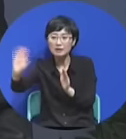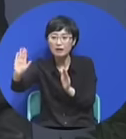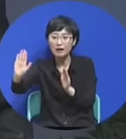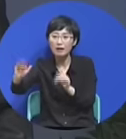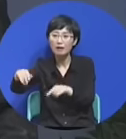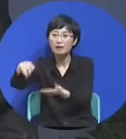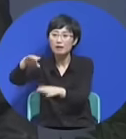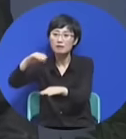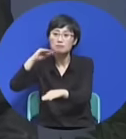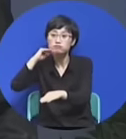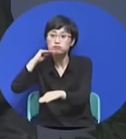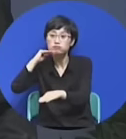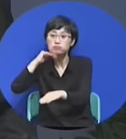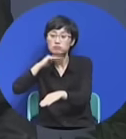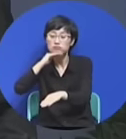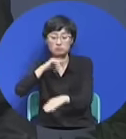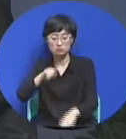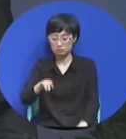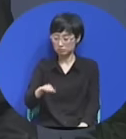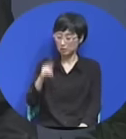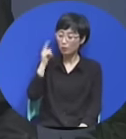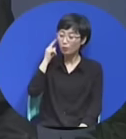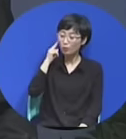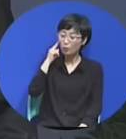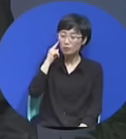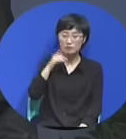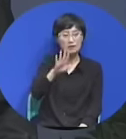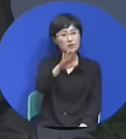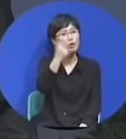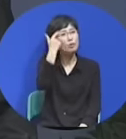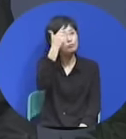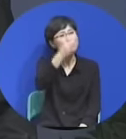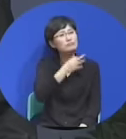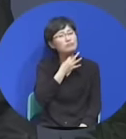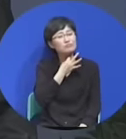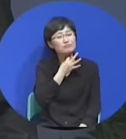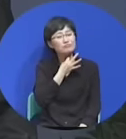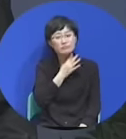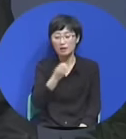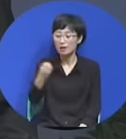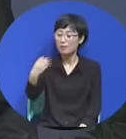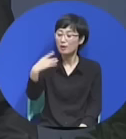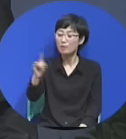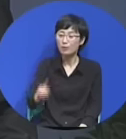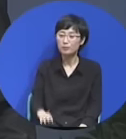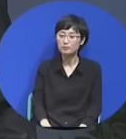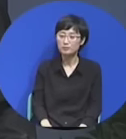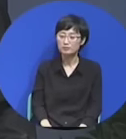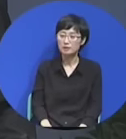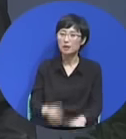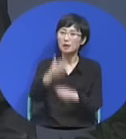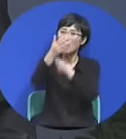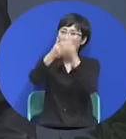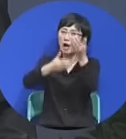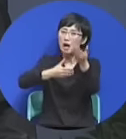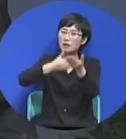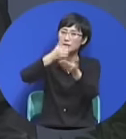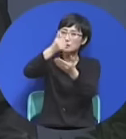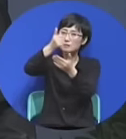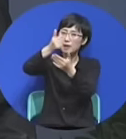전사님 하나 물어볼 거 있다는 거예요 그럼 뭐일까 했더니 하나님께 맡기라는데